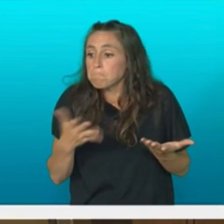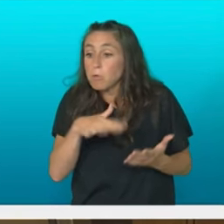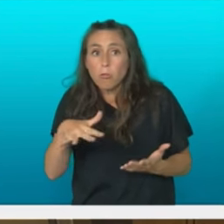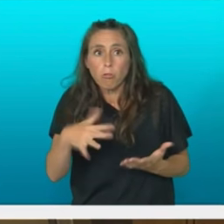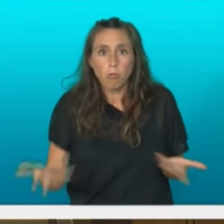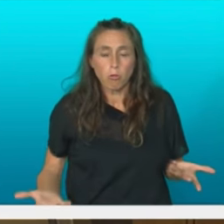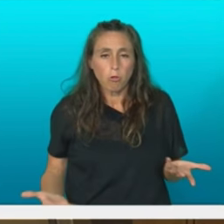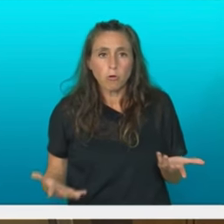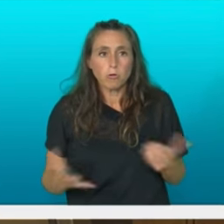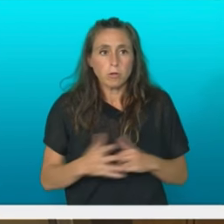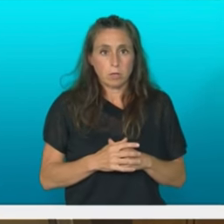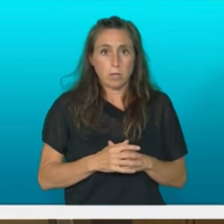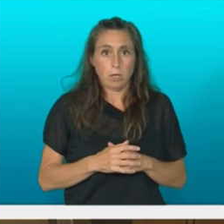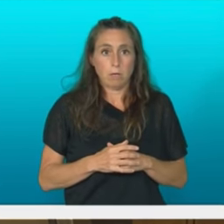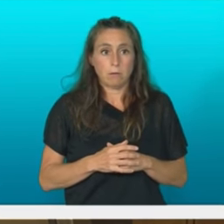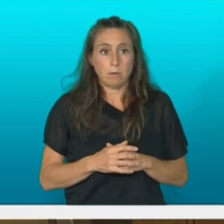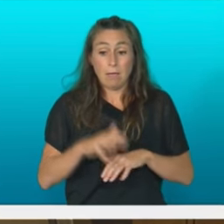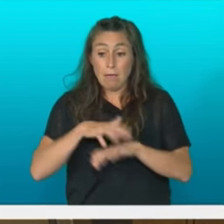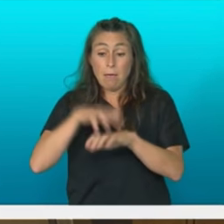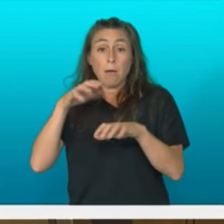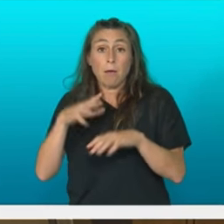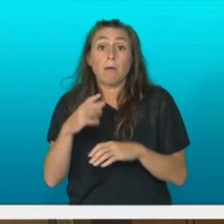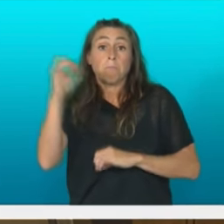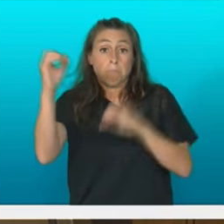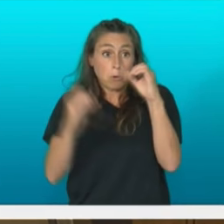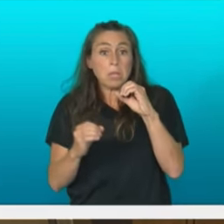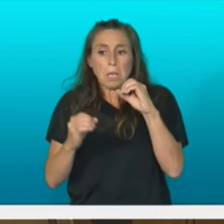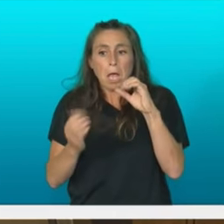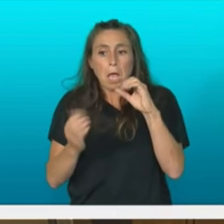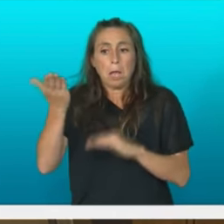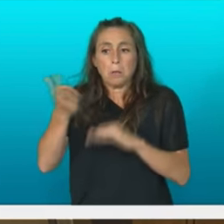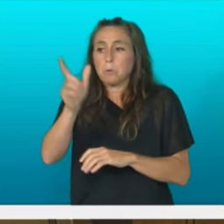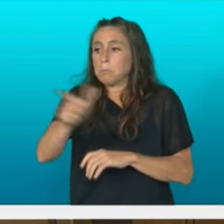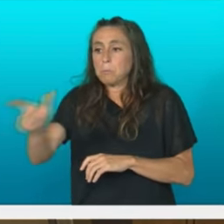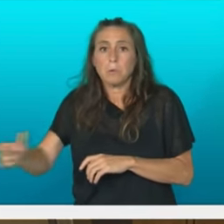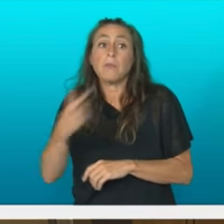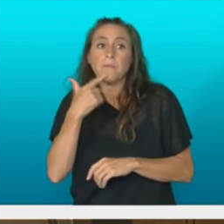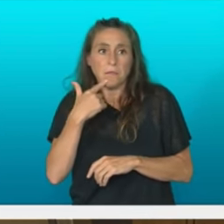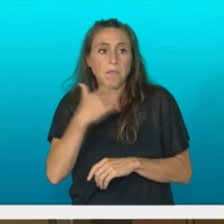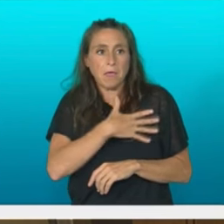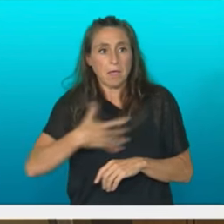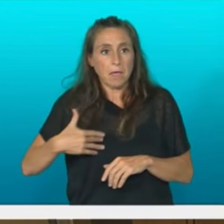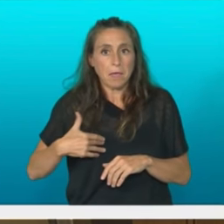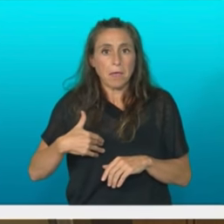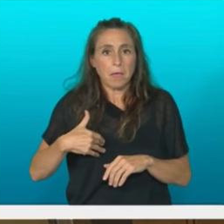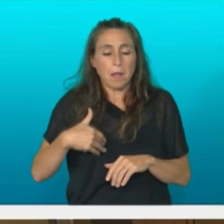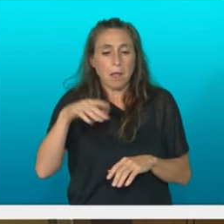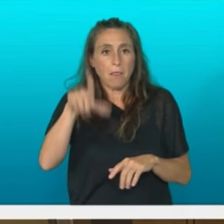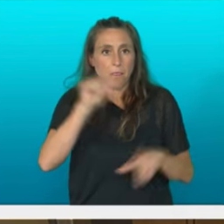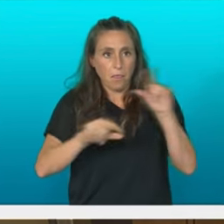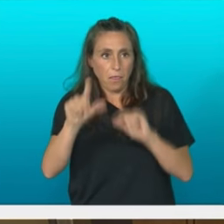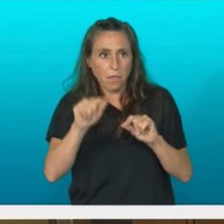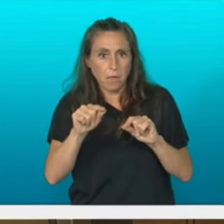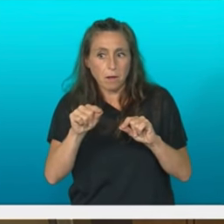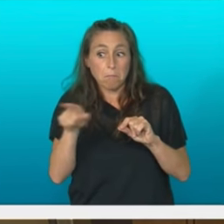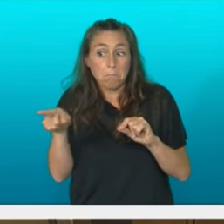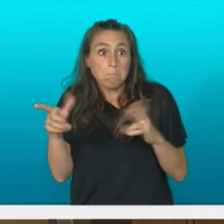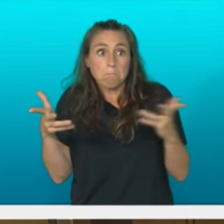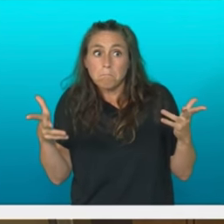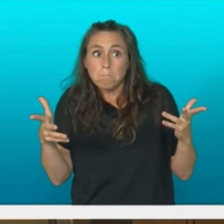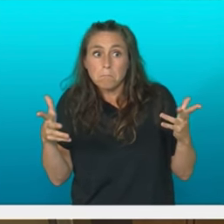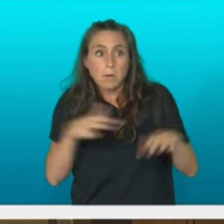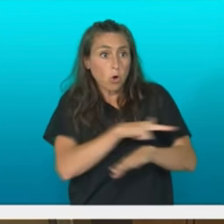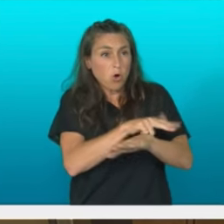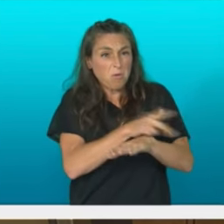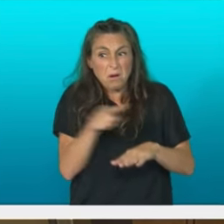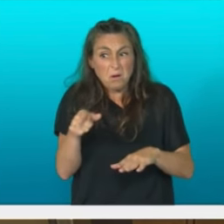inkesten arabera diora bakitzeko eskuidearen alde dagoela horrek ez du baliorik gobernu omentzat non nos hagamos